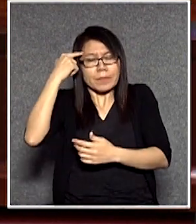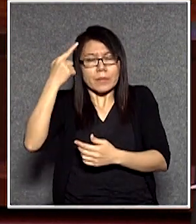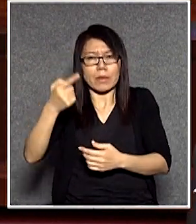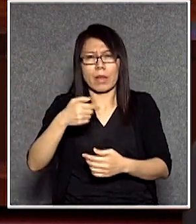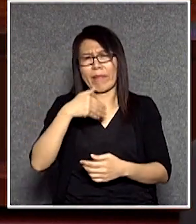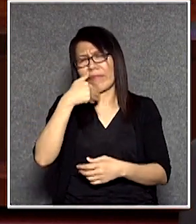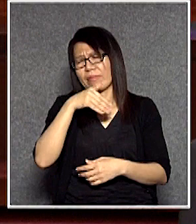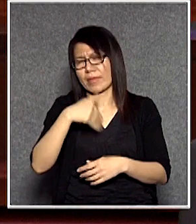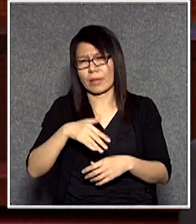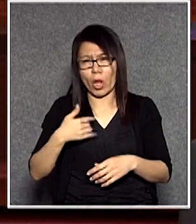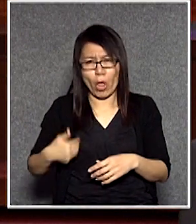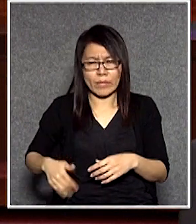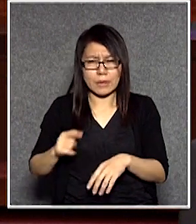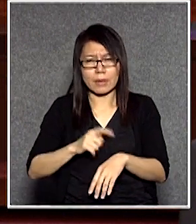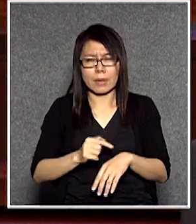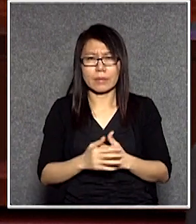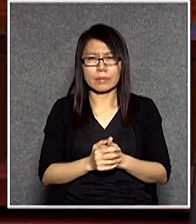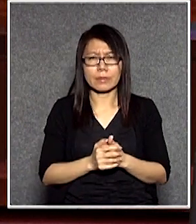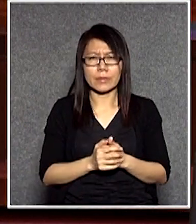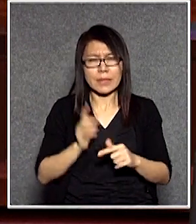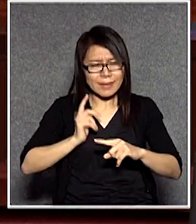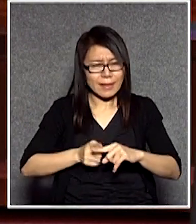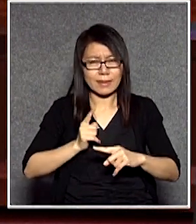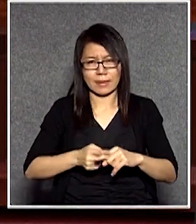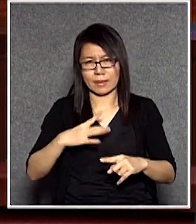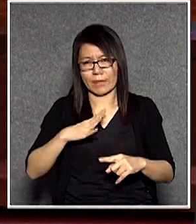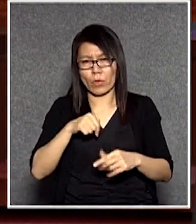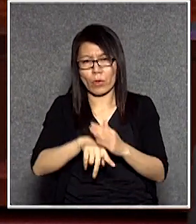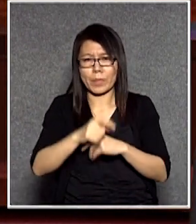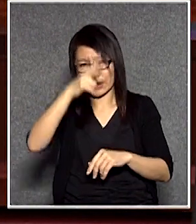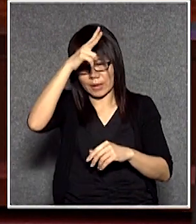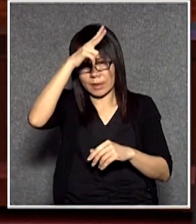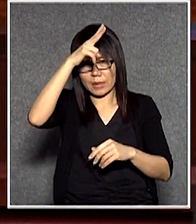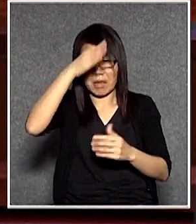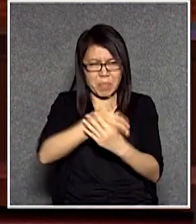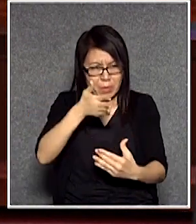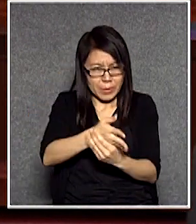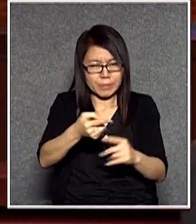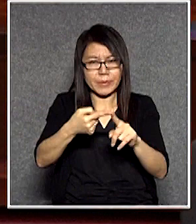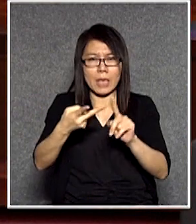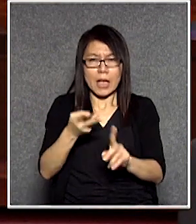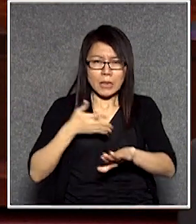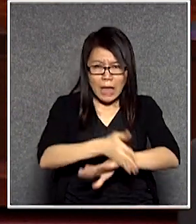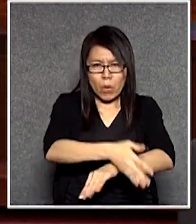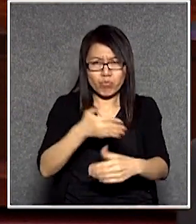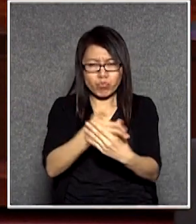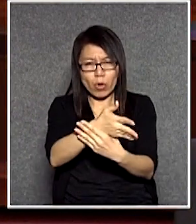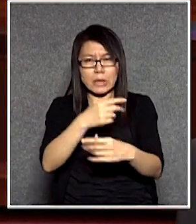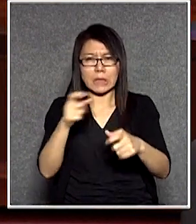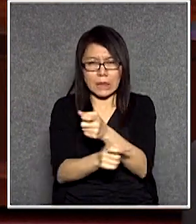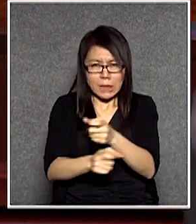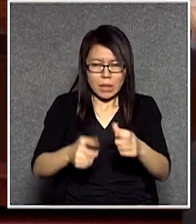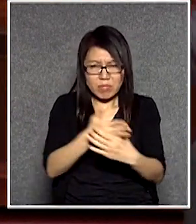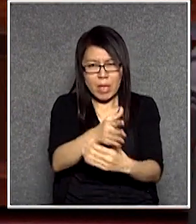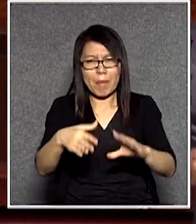了是吧因為在一個實際的情況下政治你又干預社會又干預經濟文